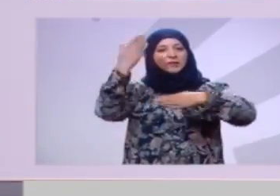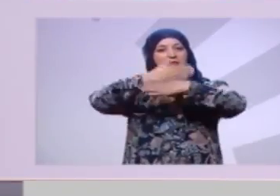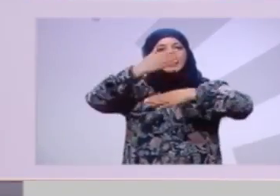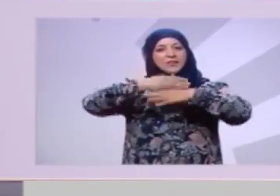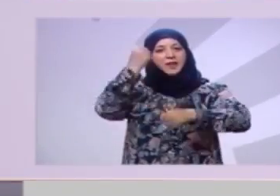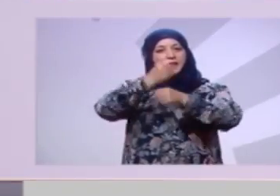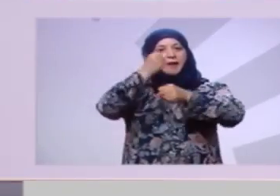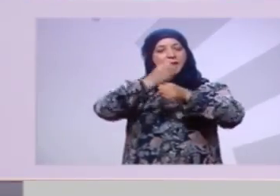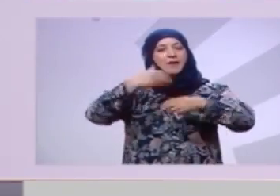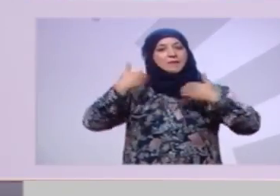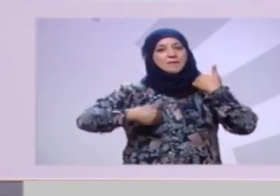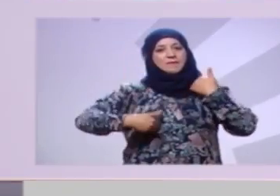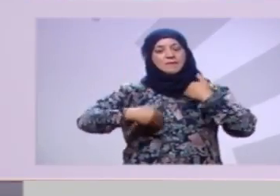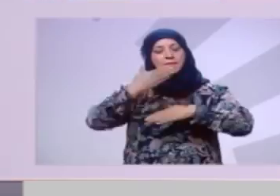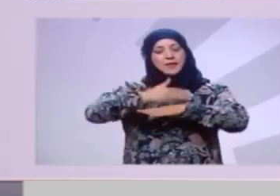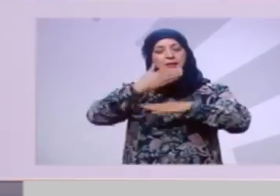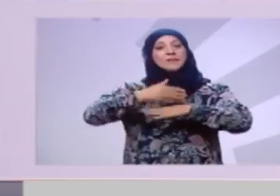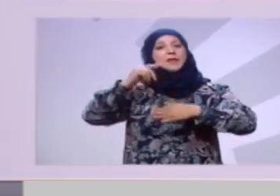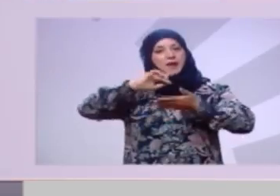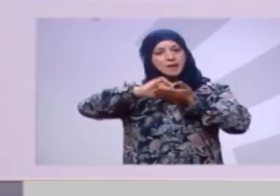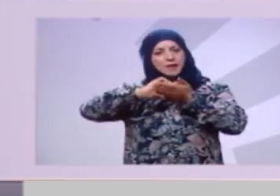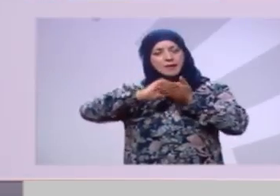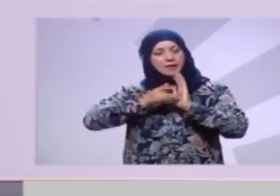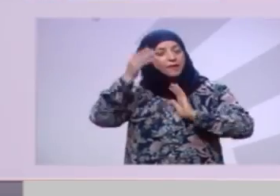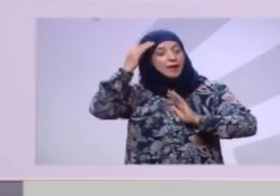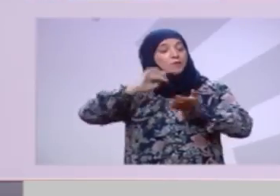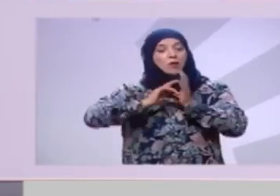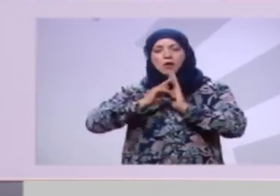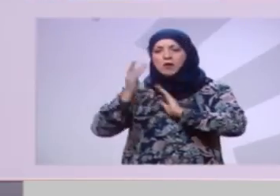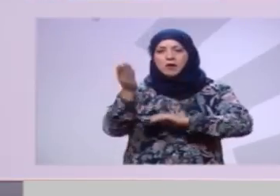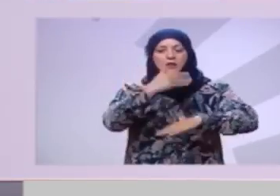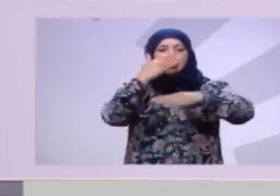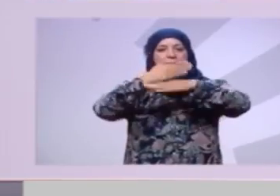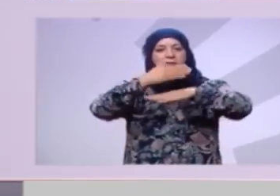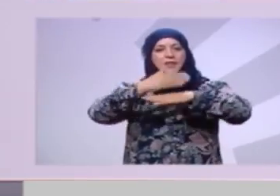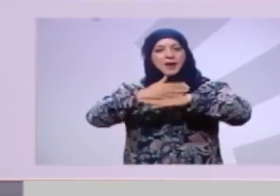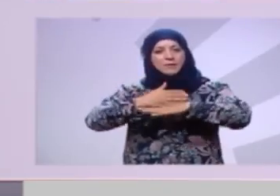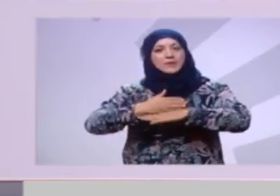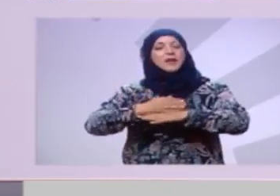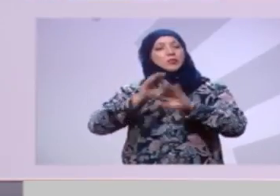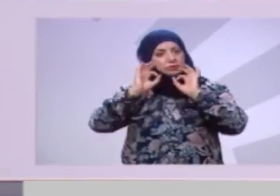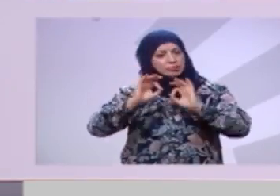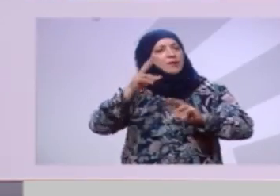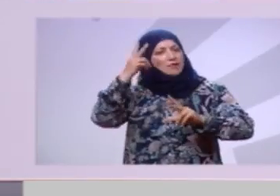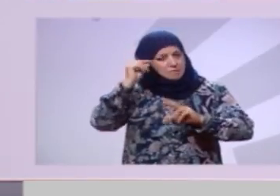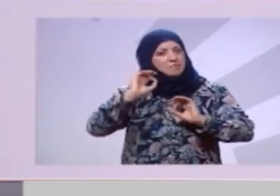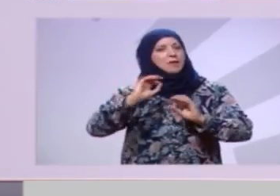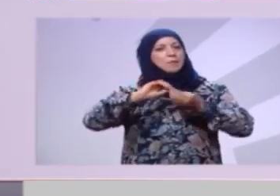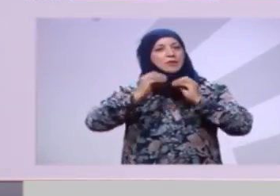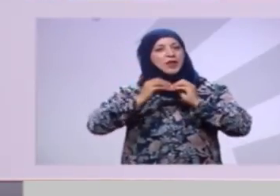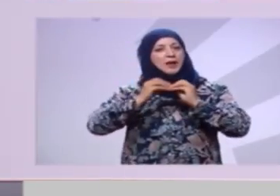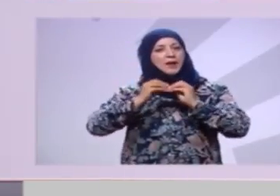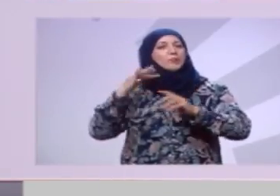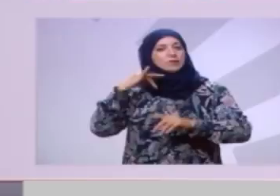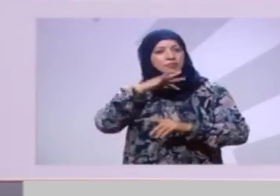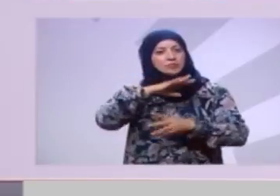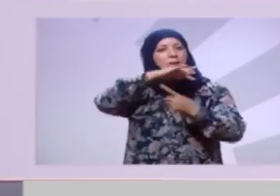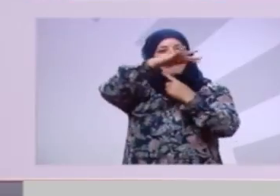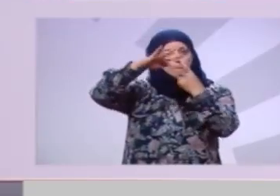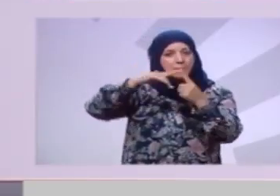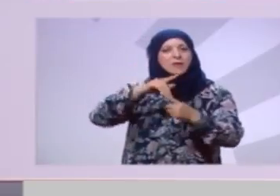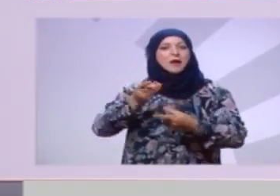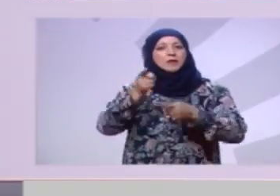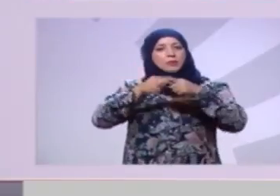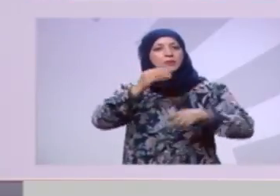قفصة نعرف الامكانيات الهيلة للجه ووعي بمشاكلها ووعي بالوضع البيئي المخطر بالوضع